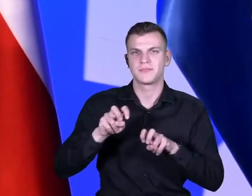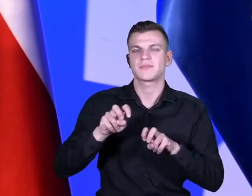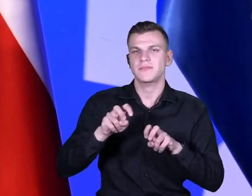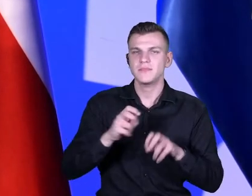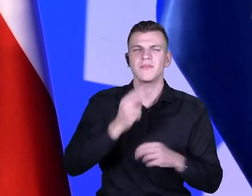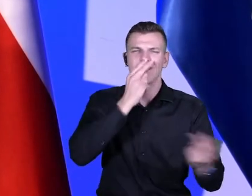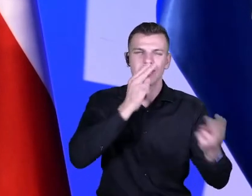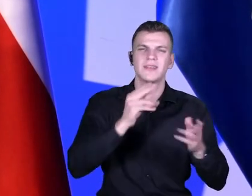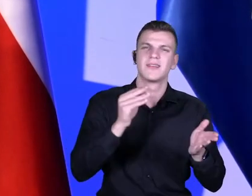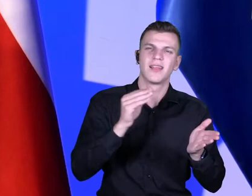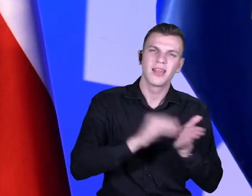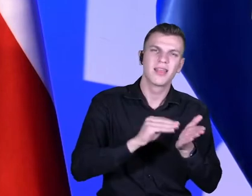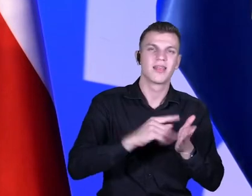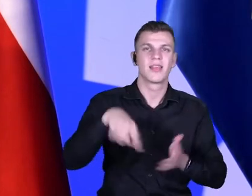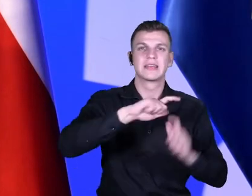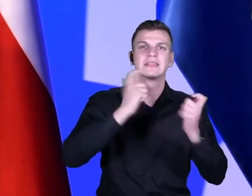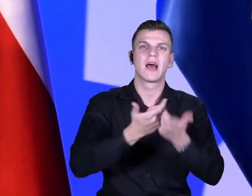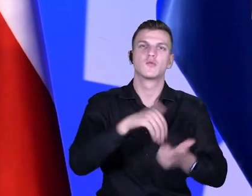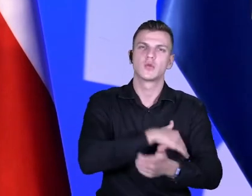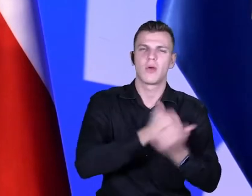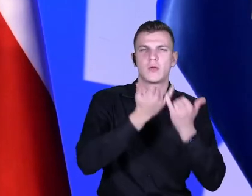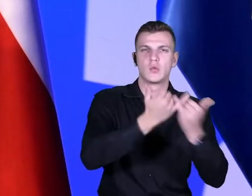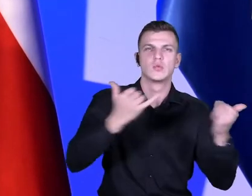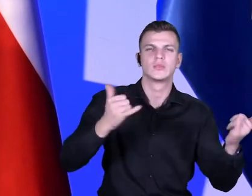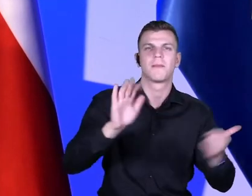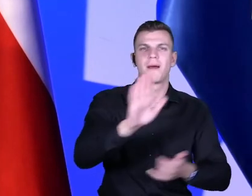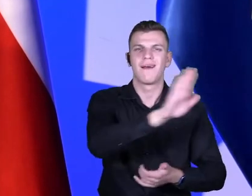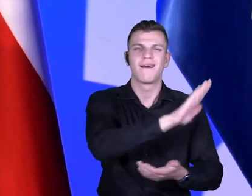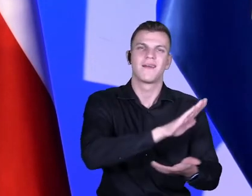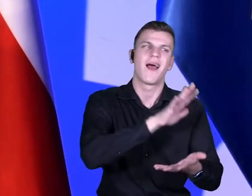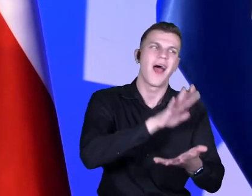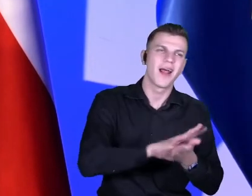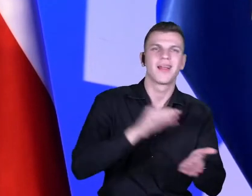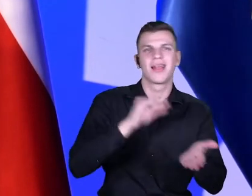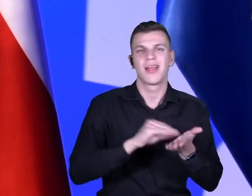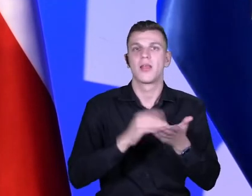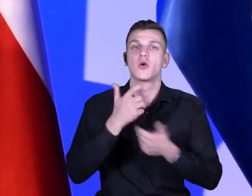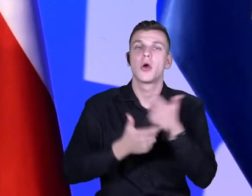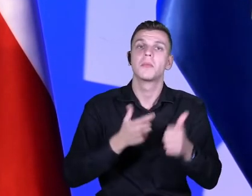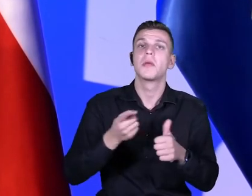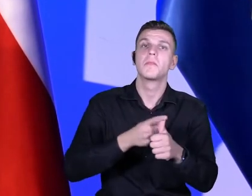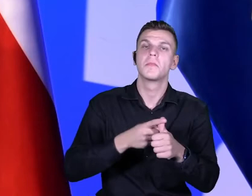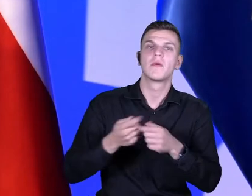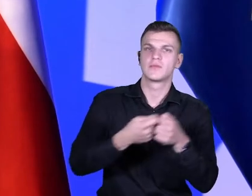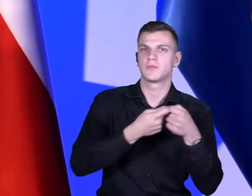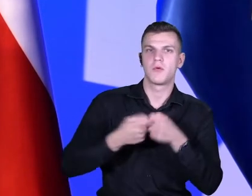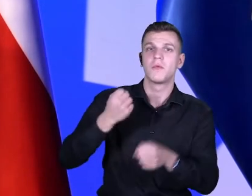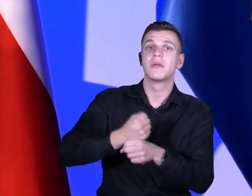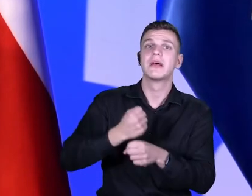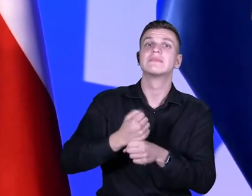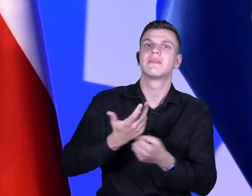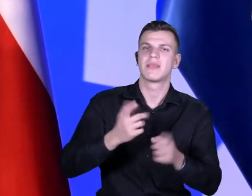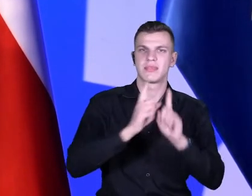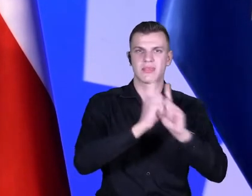cechy wszystkich szkół na całym świecie, w tych szkołach, które odnoszą sukcesy. Jedno to jest właśnie współpraca nauczycieli.